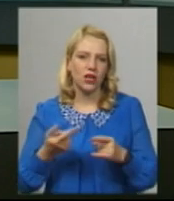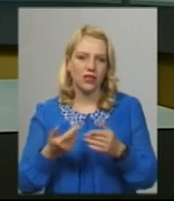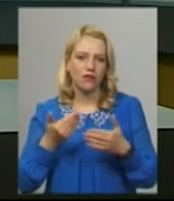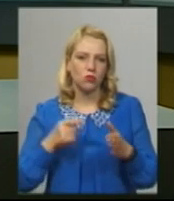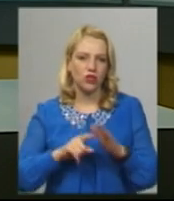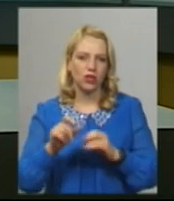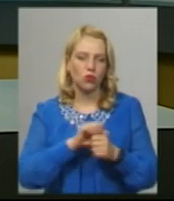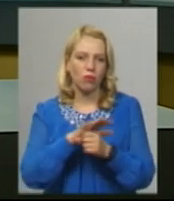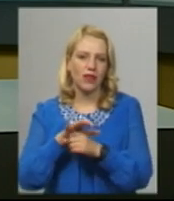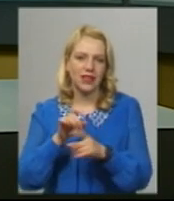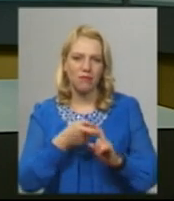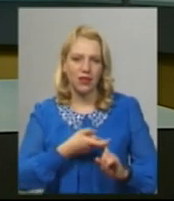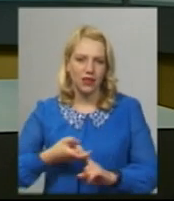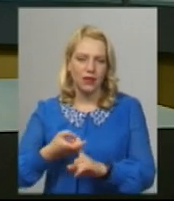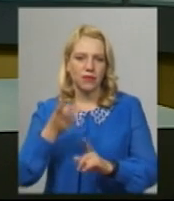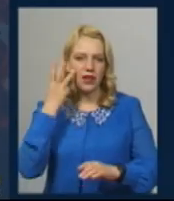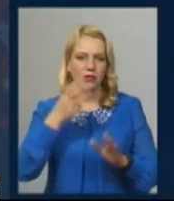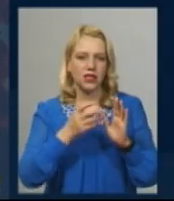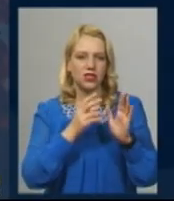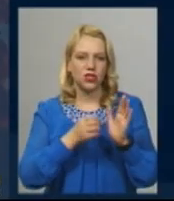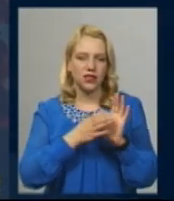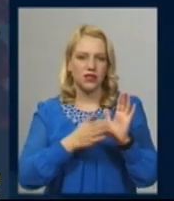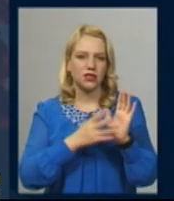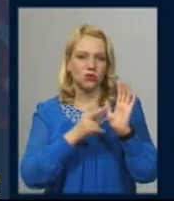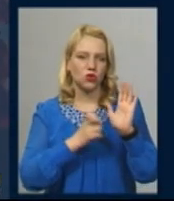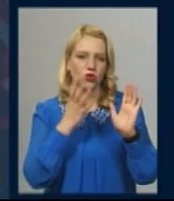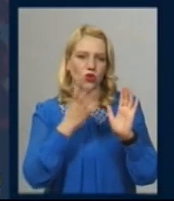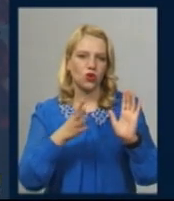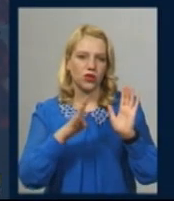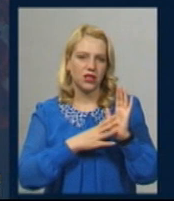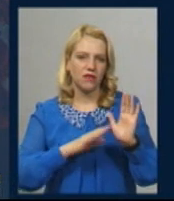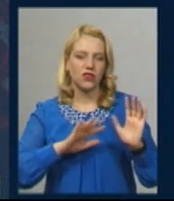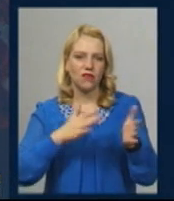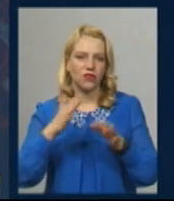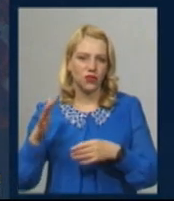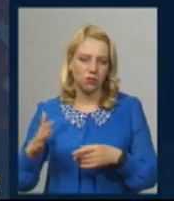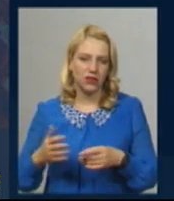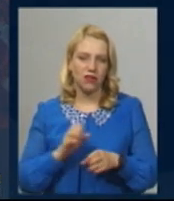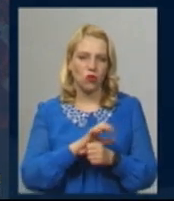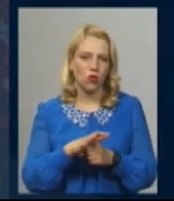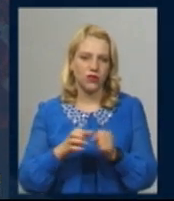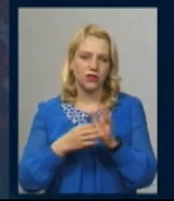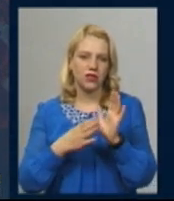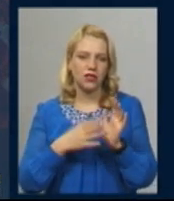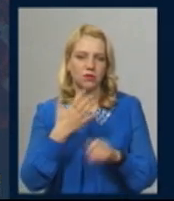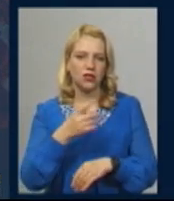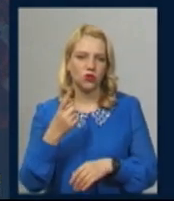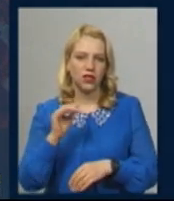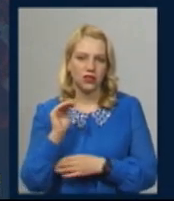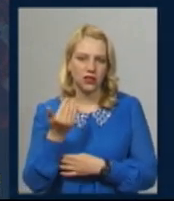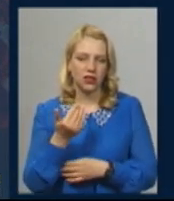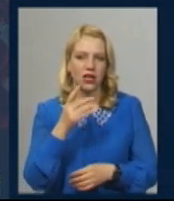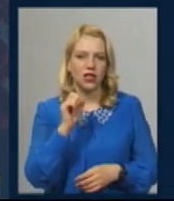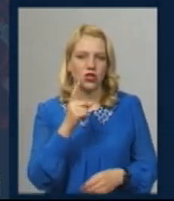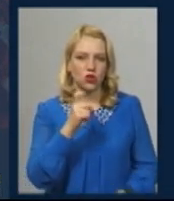пандемії на Хмельниччині зафіксовано 749 підтверджених випадків COVID-19 З них 51 дитина та 105